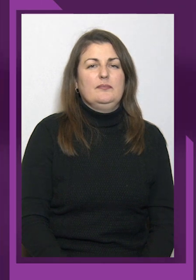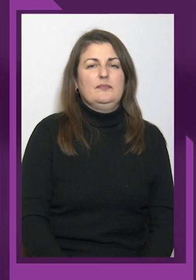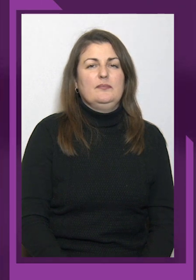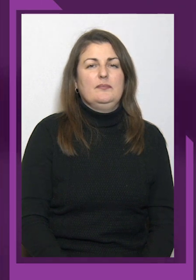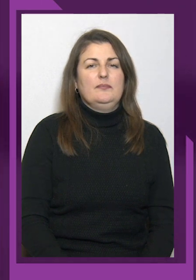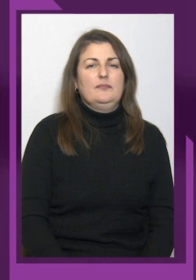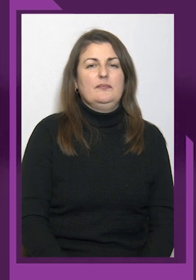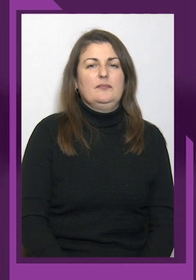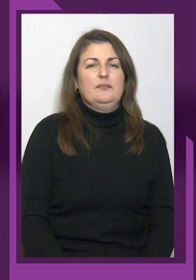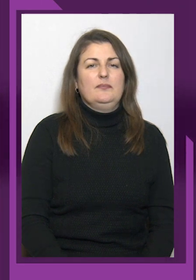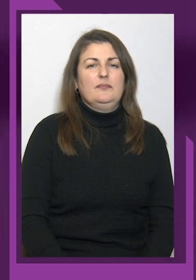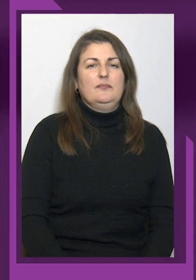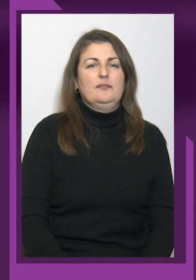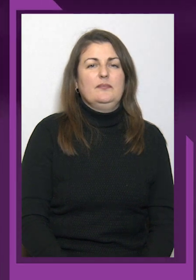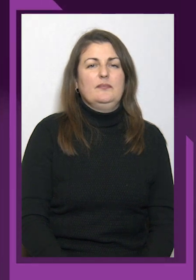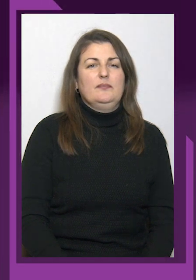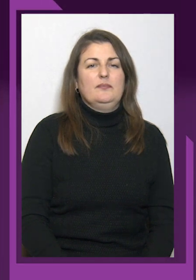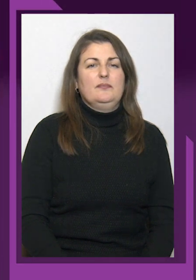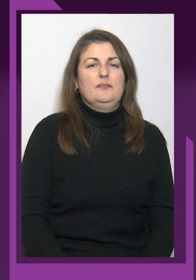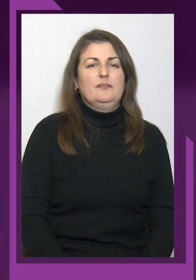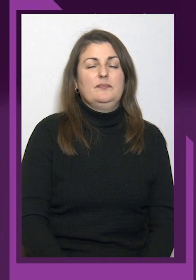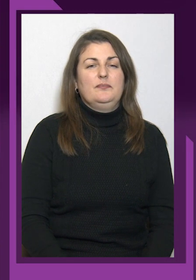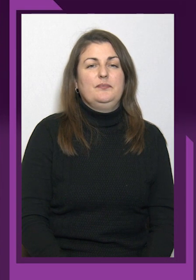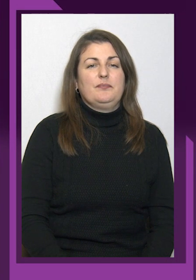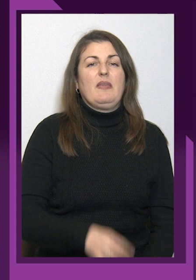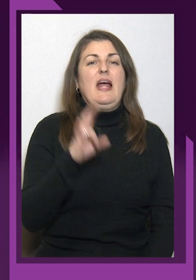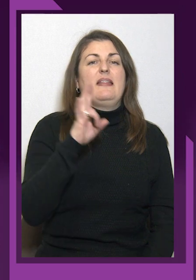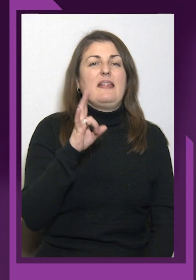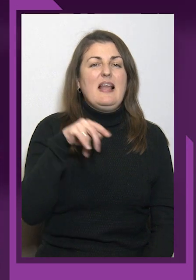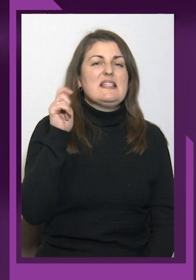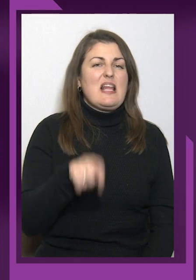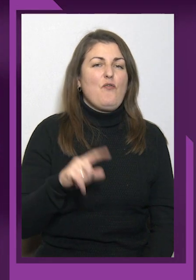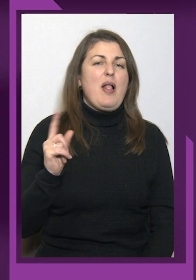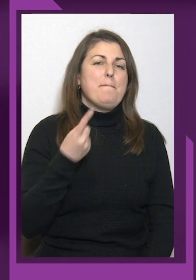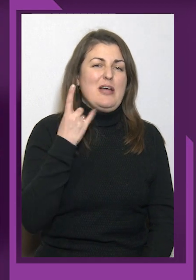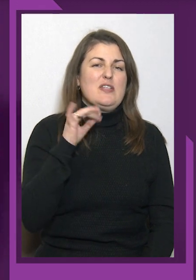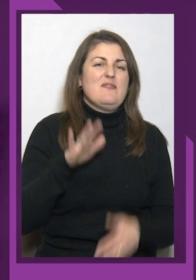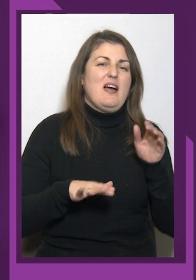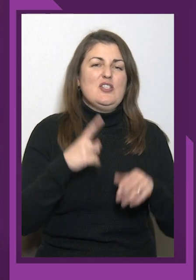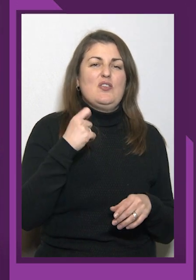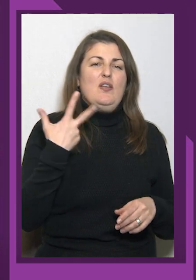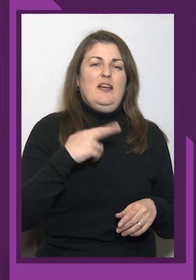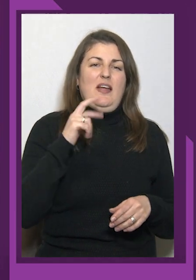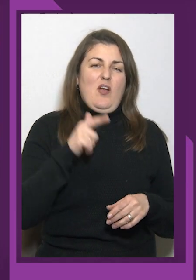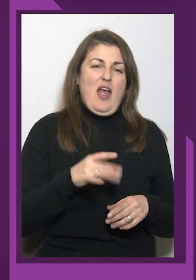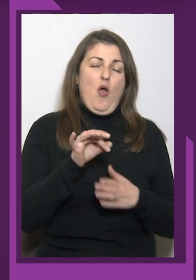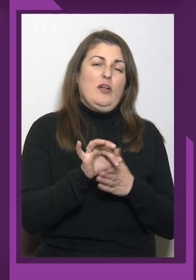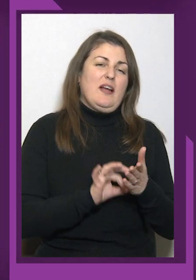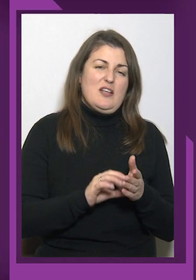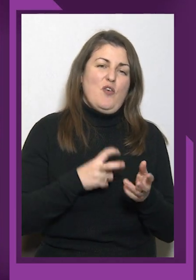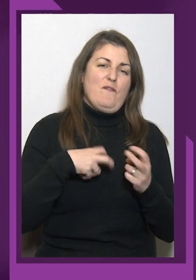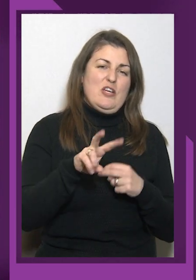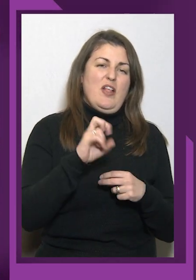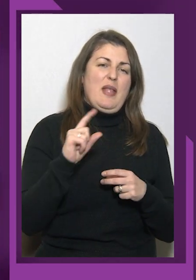Наталія стартувала першою з ваги в 130 кг і одразу вийшла на перше місце. Фантастичний старт для